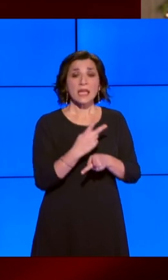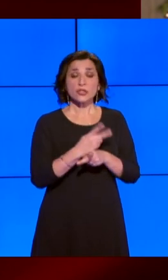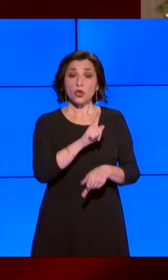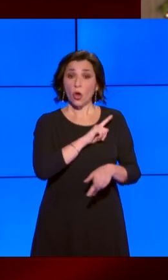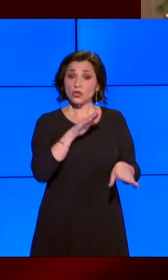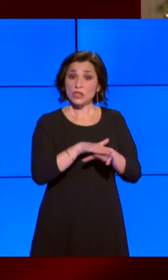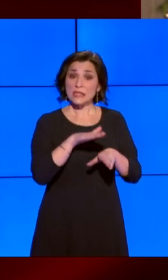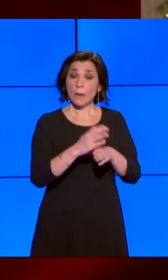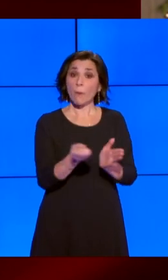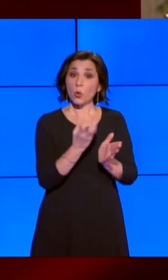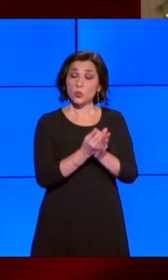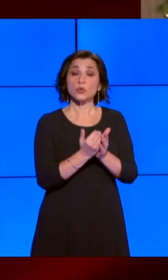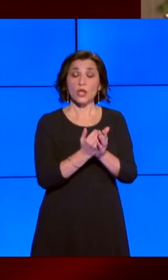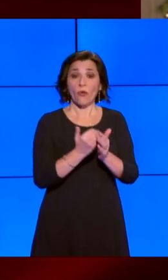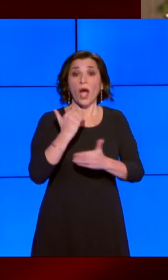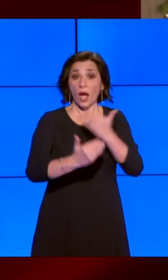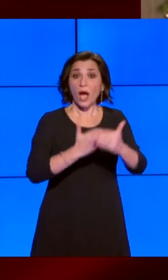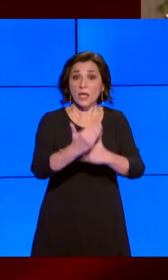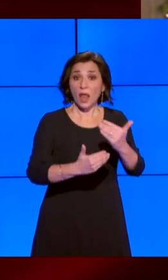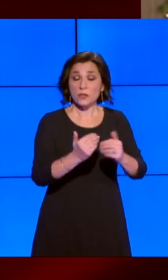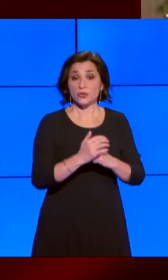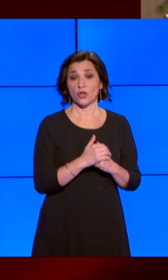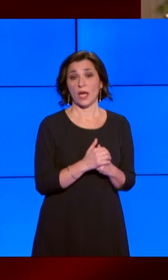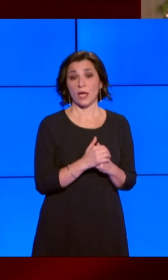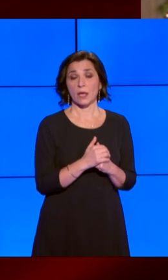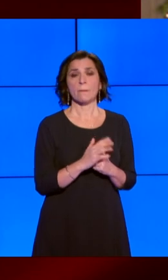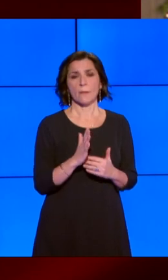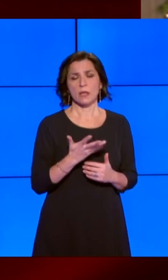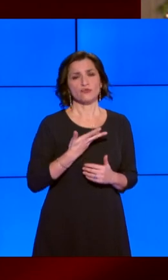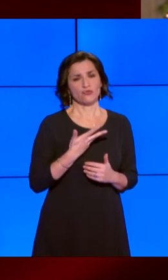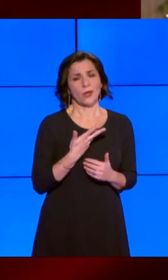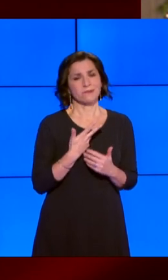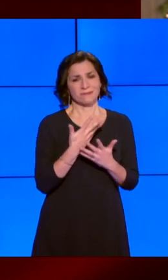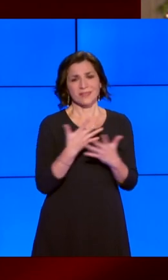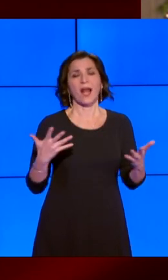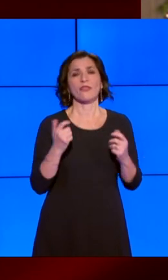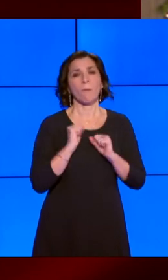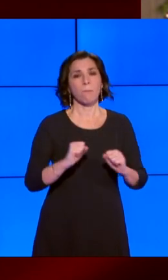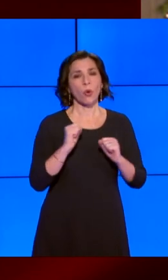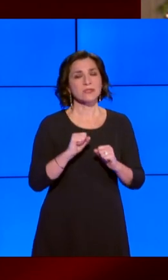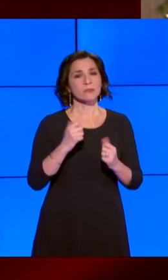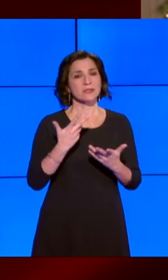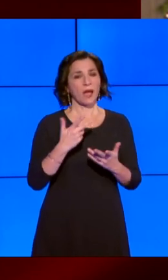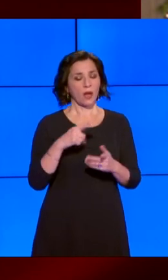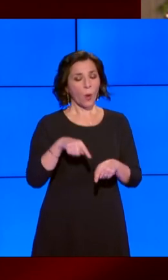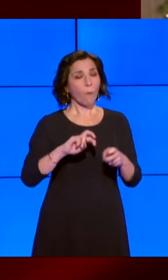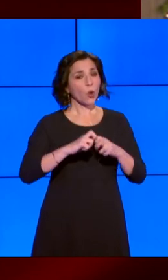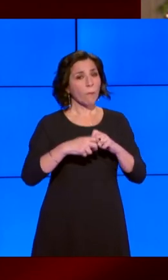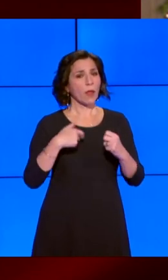produttivo. Ma abbiamo ampie possibilità per affrontare e risolvere questi problemi